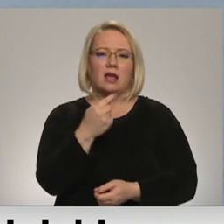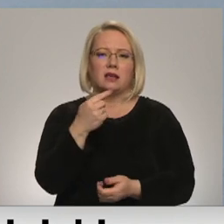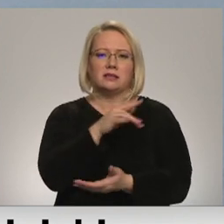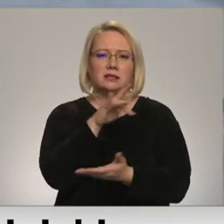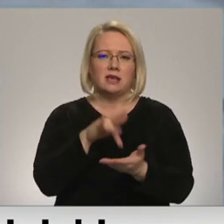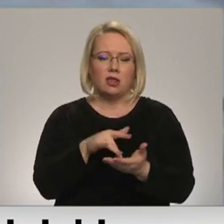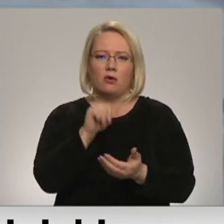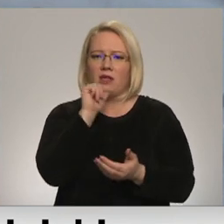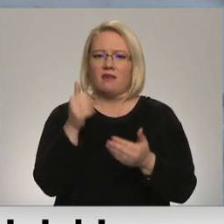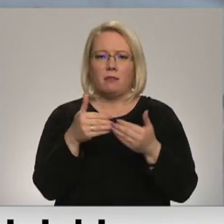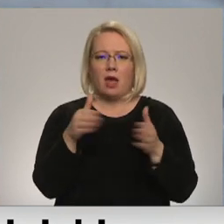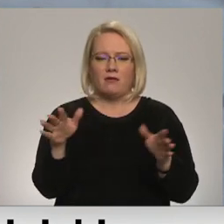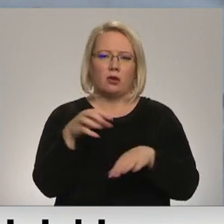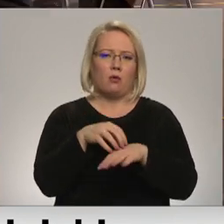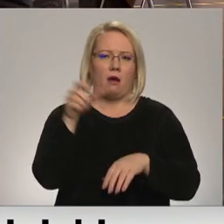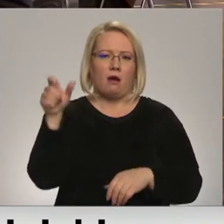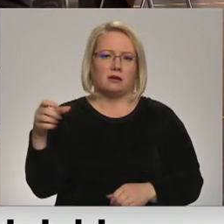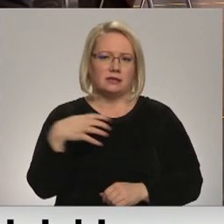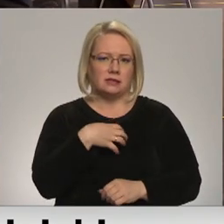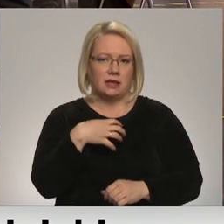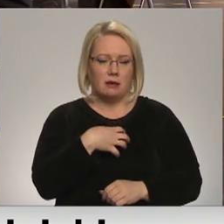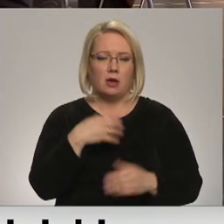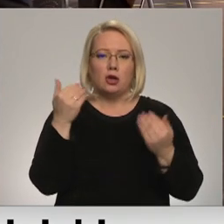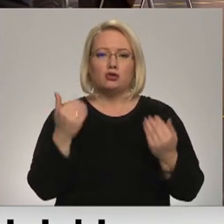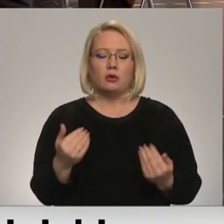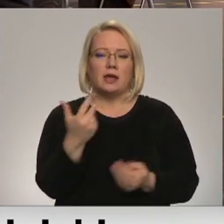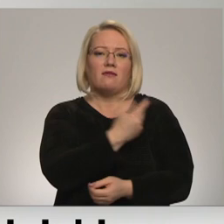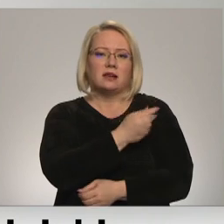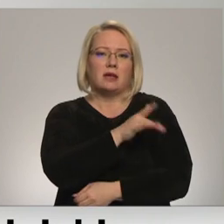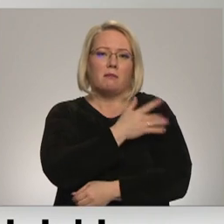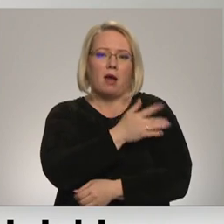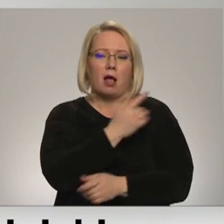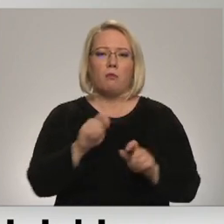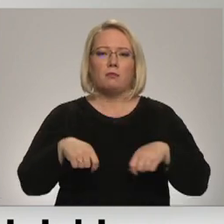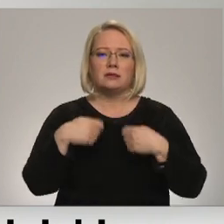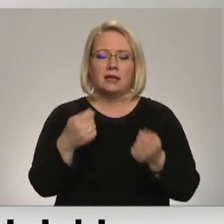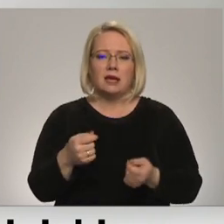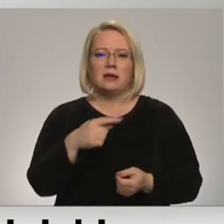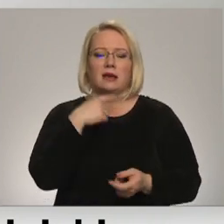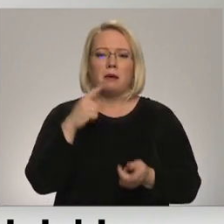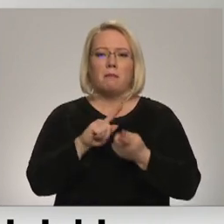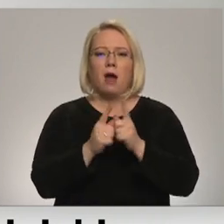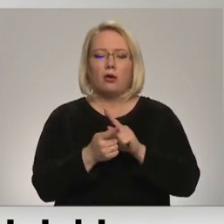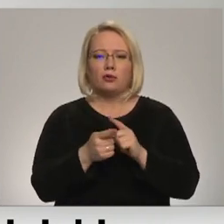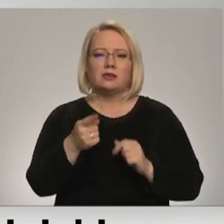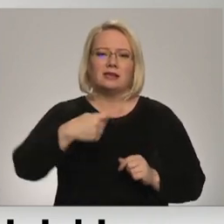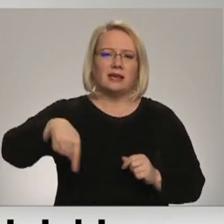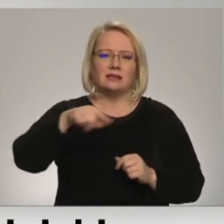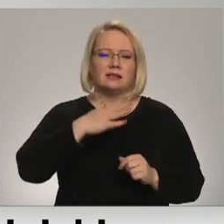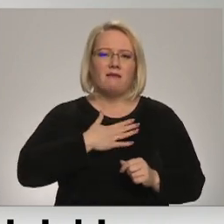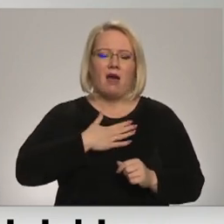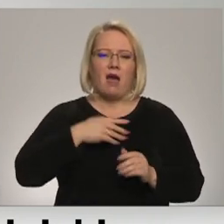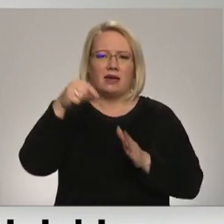nevarējam šodien atvērt, ja mediķi ir sastamuši. Šobrīd vakcinācijas pakalpojums cenšas pārorganizēt savus iekšējos resursus.